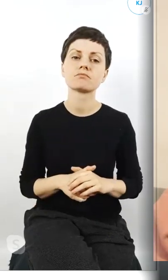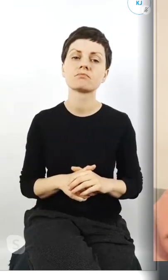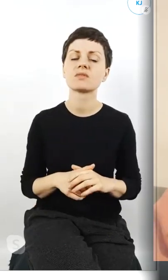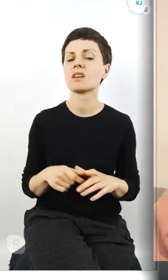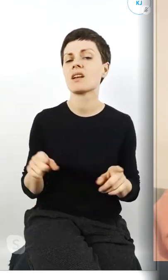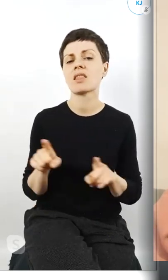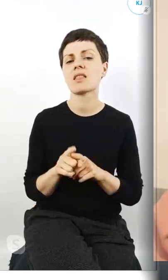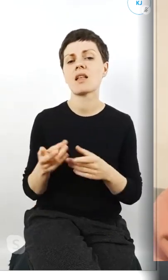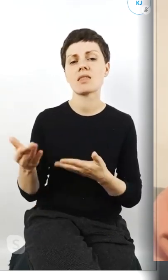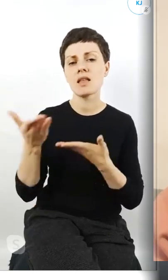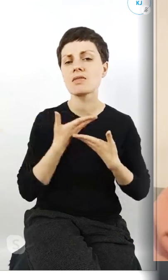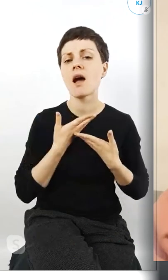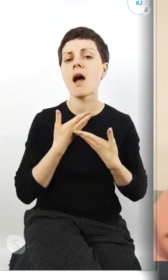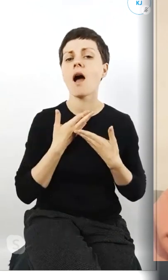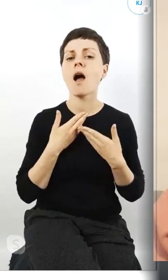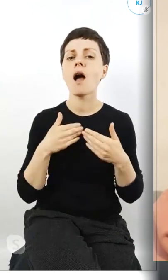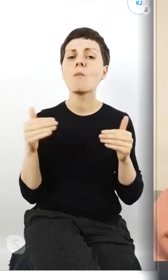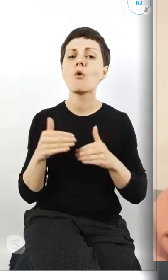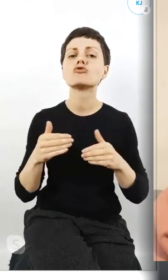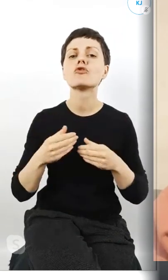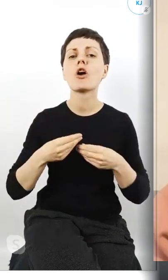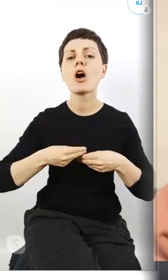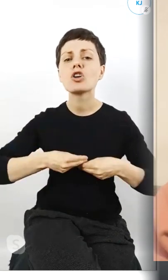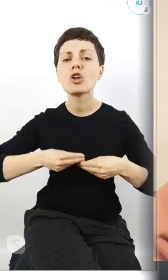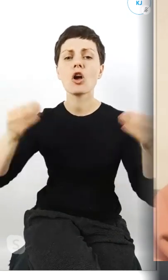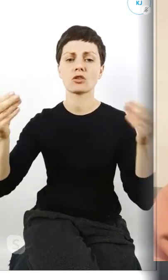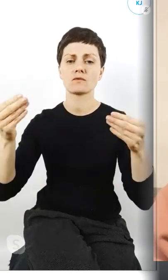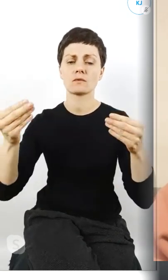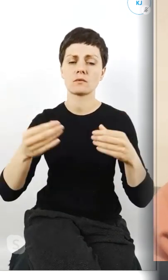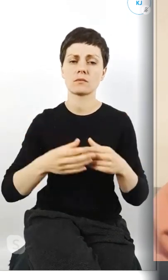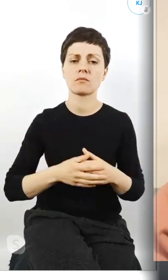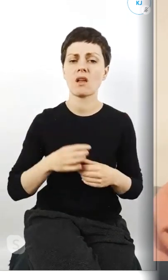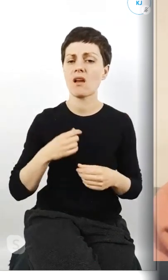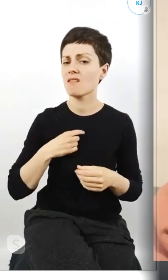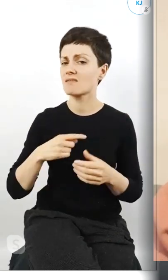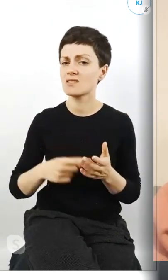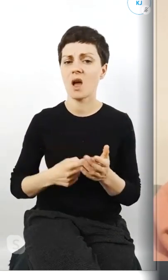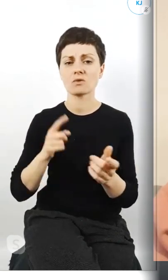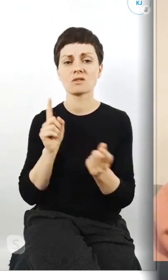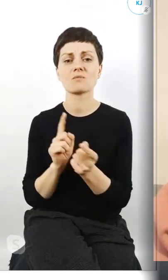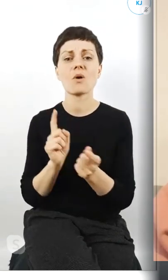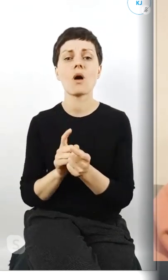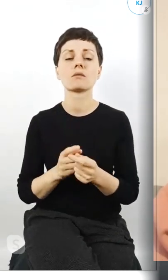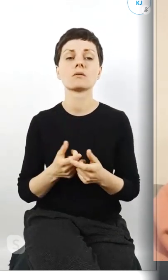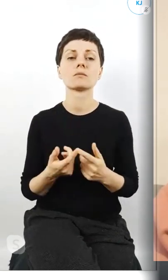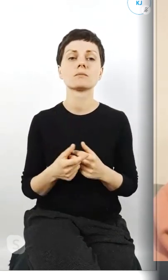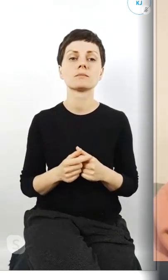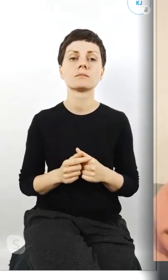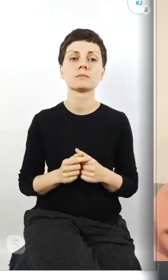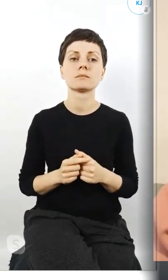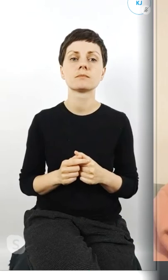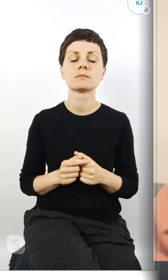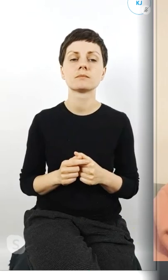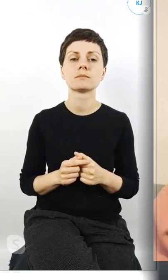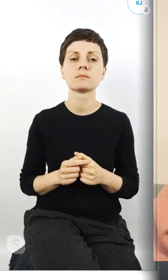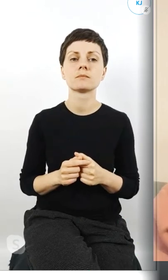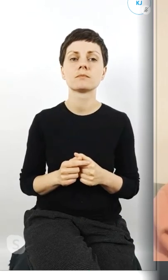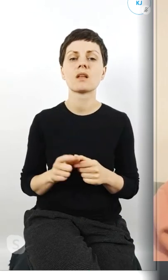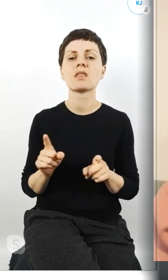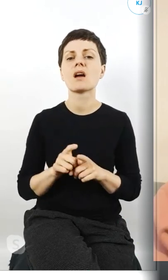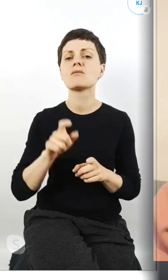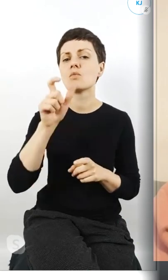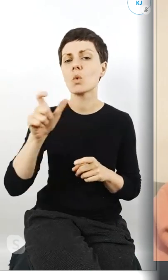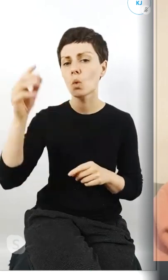nie daje możliwości rozwinięć skrzydeł wielokrotnie spotykamy się z przypadkami kiedy też uczniowie którzy